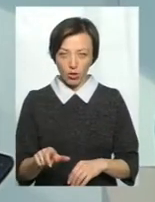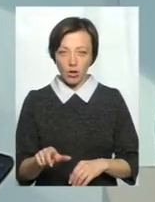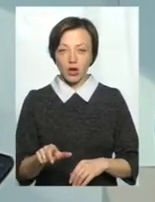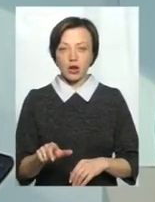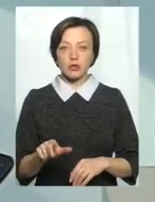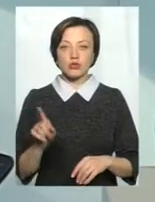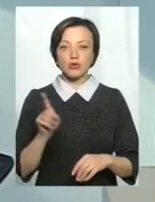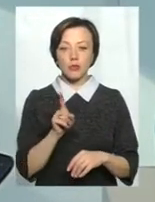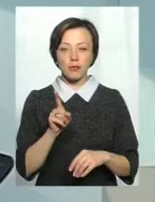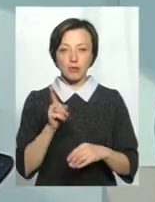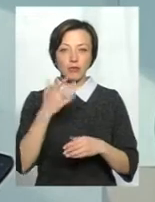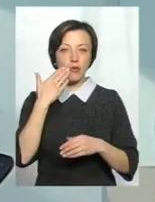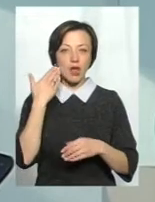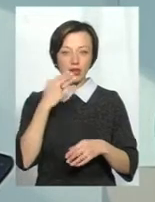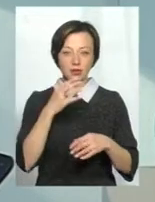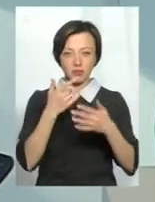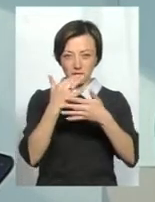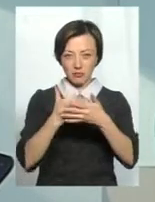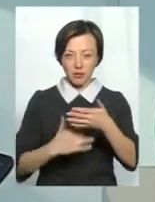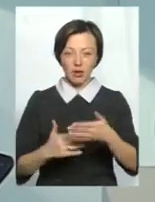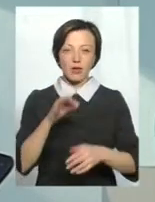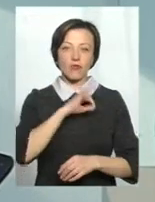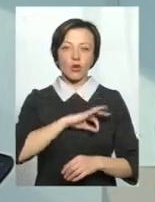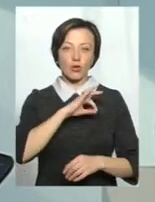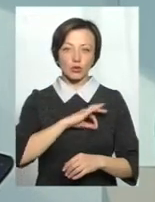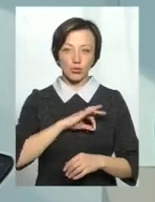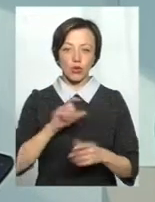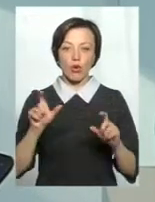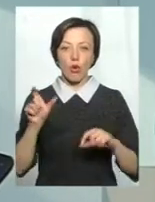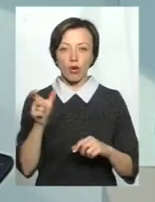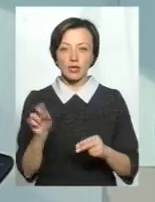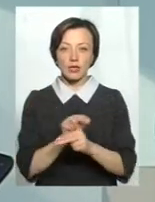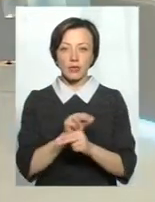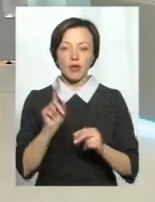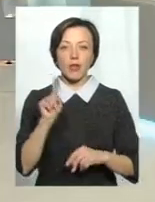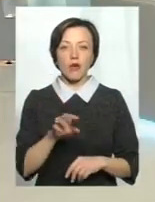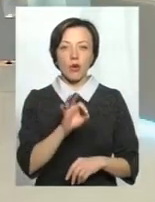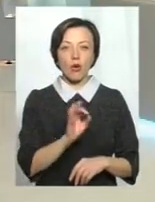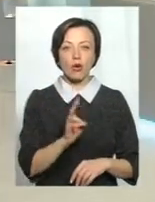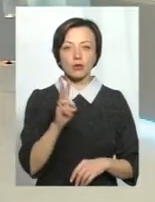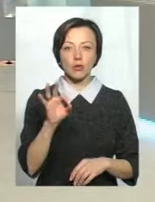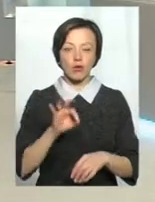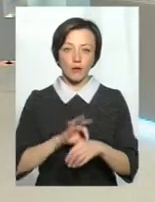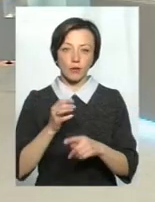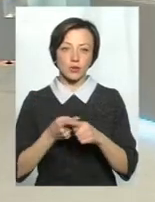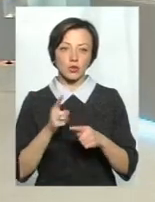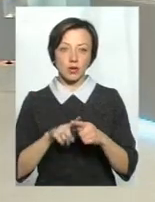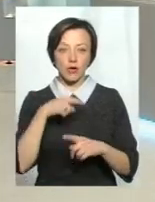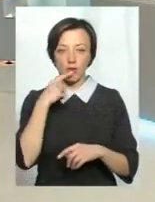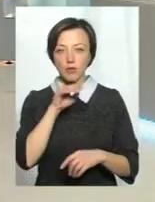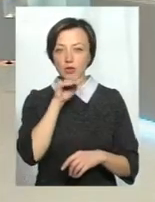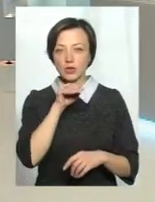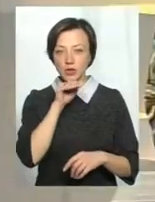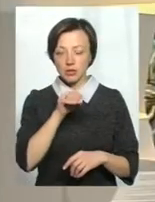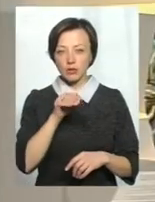зняти той чи інший симптом, то інколи використовують голкотерапію навіть онкохворим. Про це говорила професор